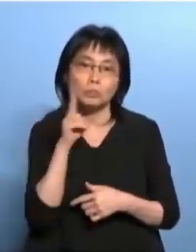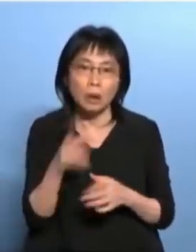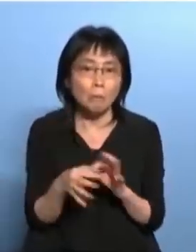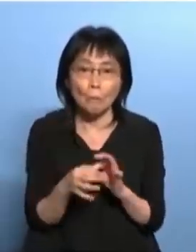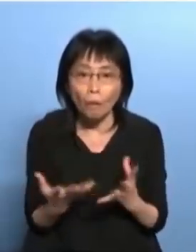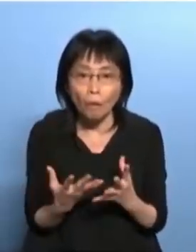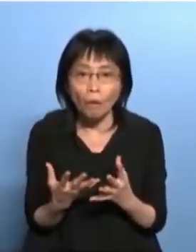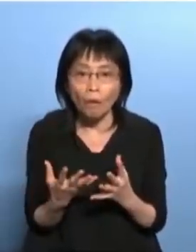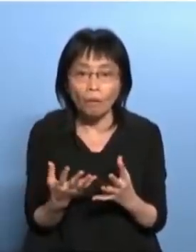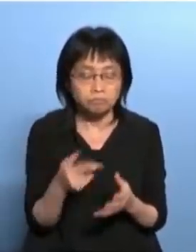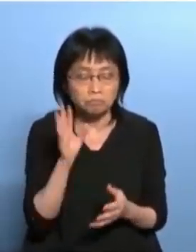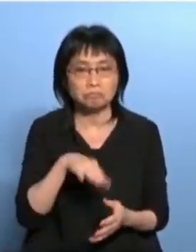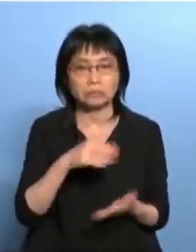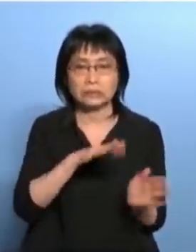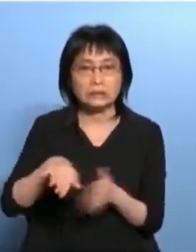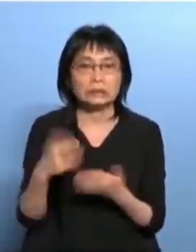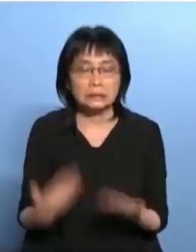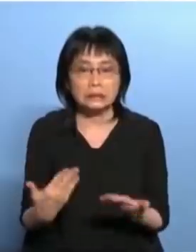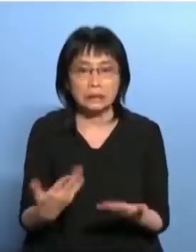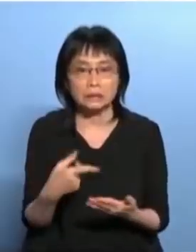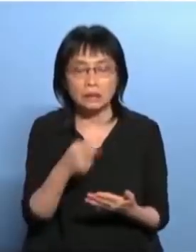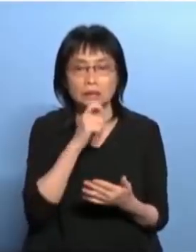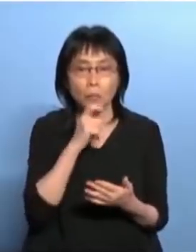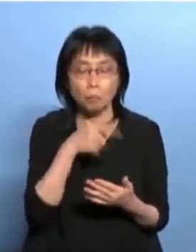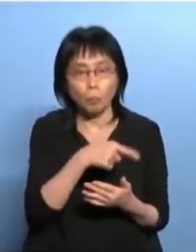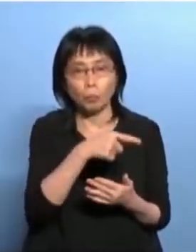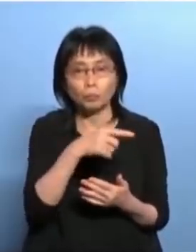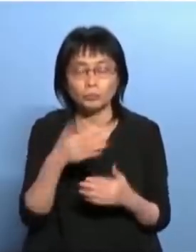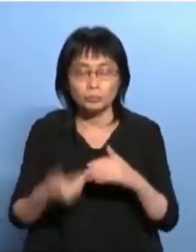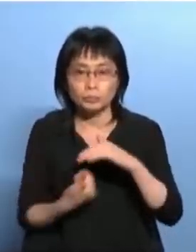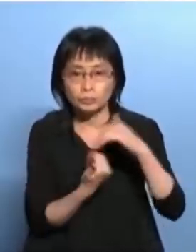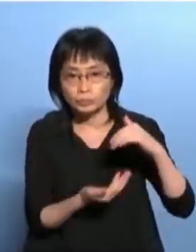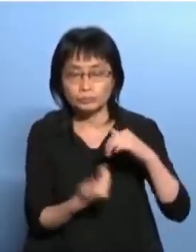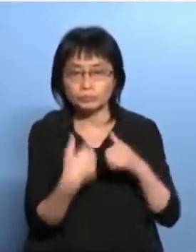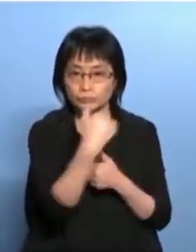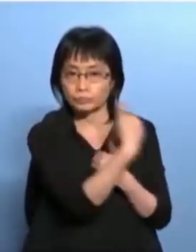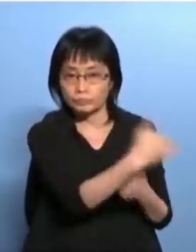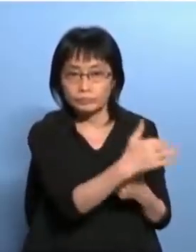这个独家报导召了她四月底召她上深圳